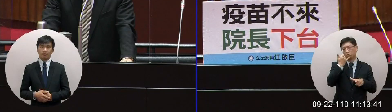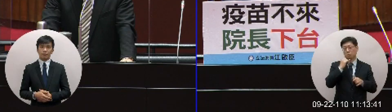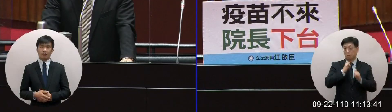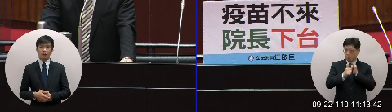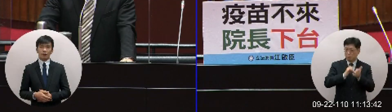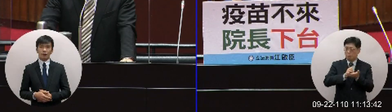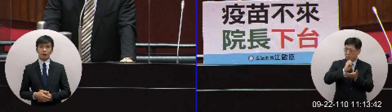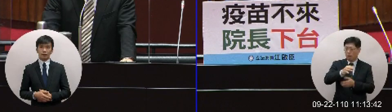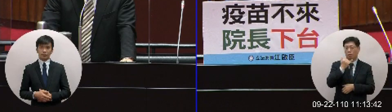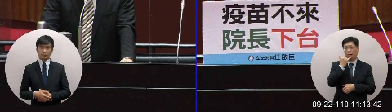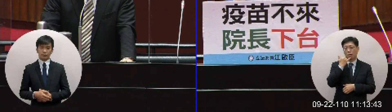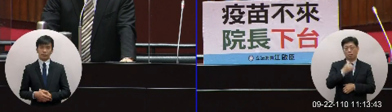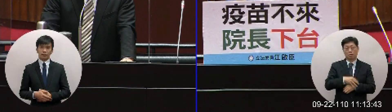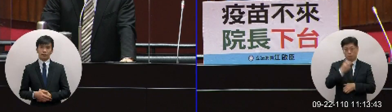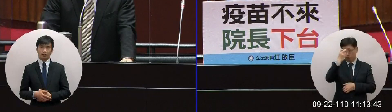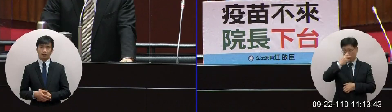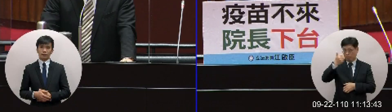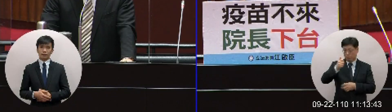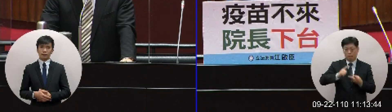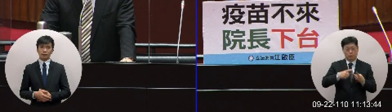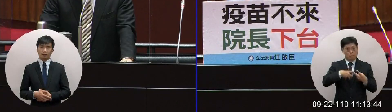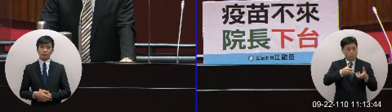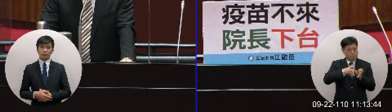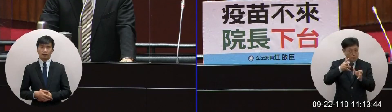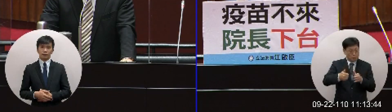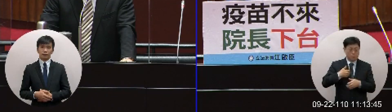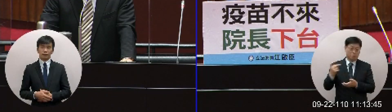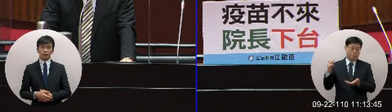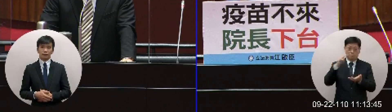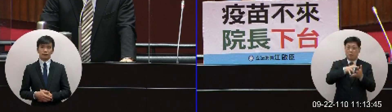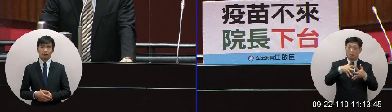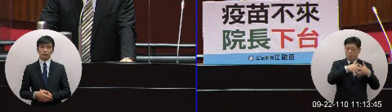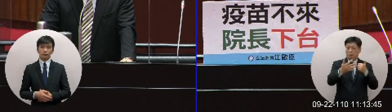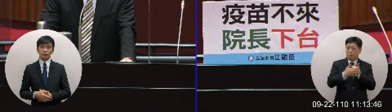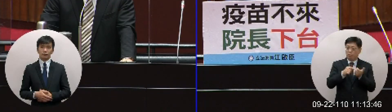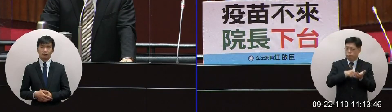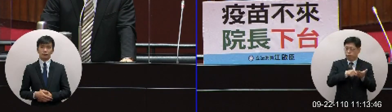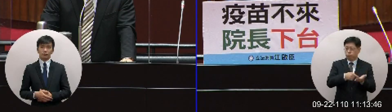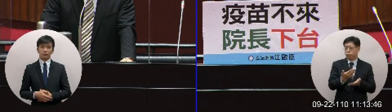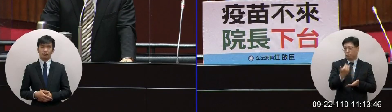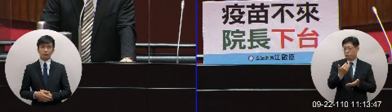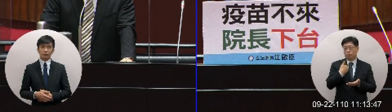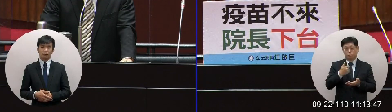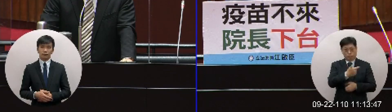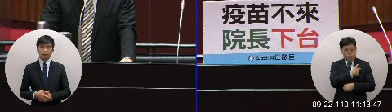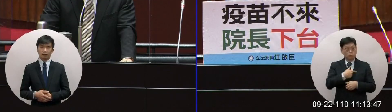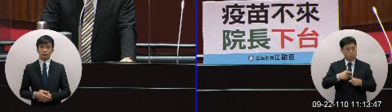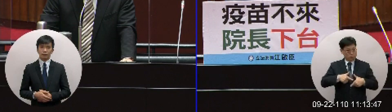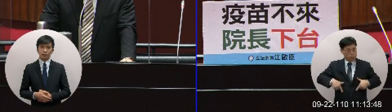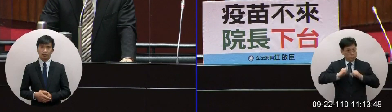國人報告顧立雄吳釗燮跑到美國幫我們要疫苗敢不敢講